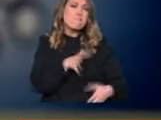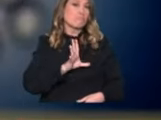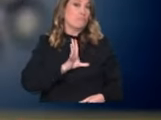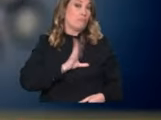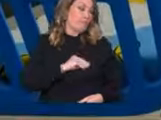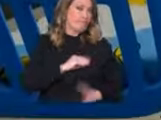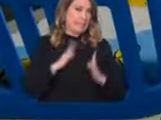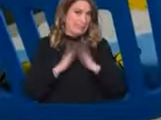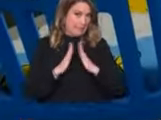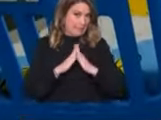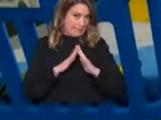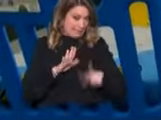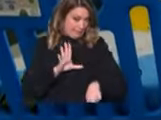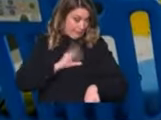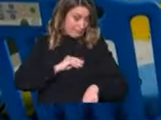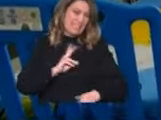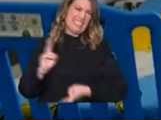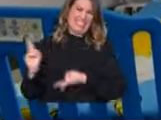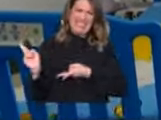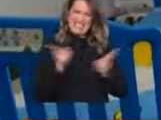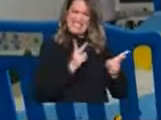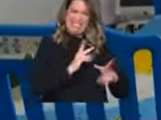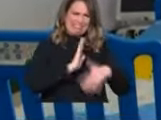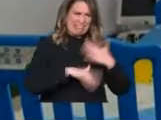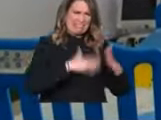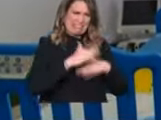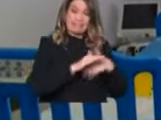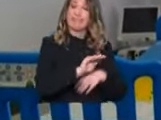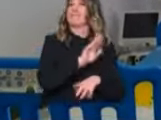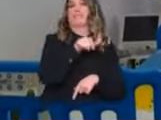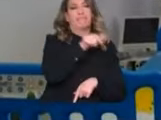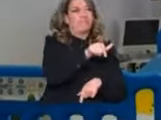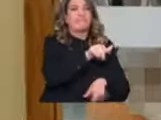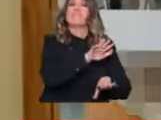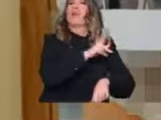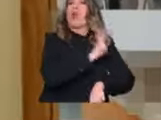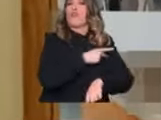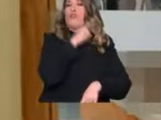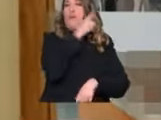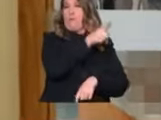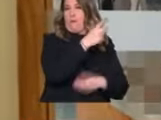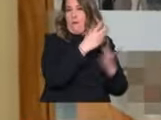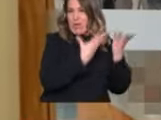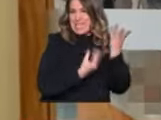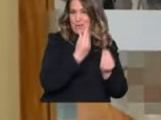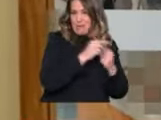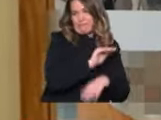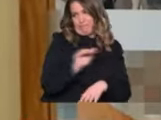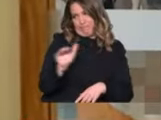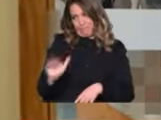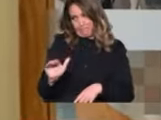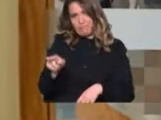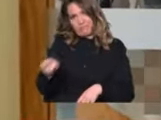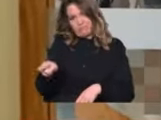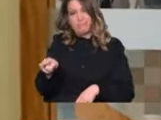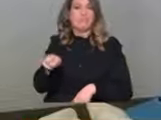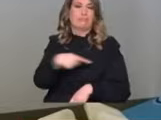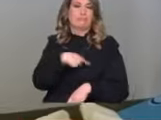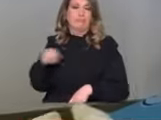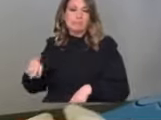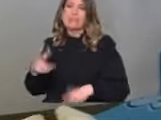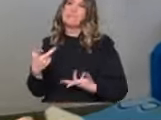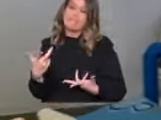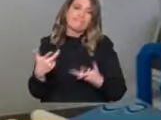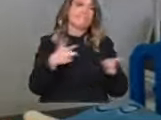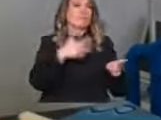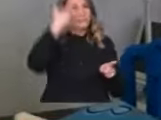μέσα στο σπίτι του. Οι γιατροί με επικεφαλή στον κύριο Ηλιάδη προχωρούν σε μια διαδικασία ψήξης του εγκεφάλου, ώστε να τον προφυλάξουν από